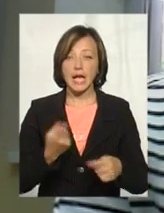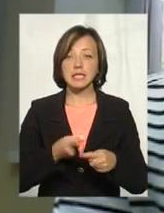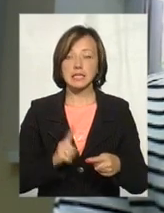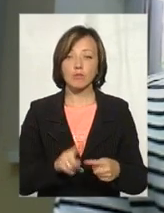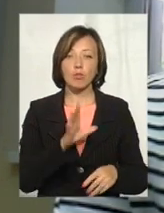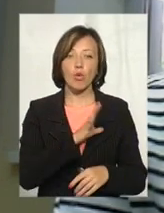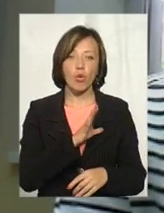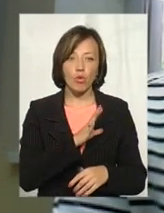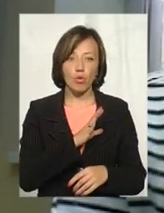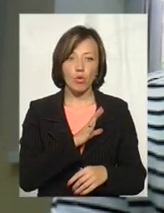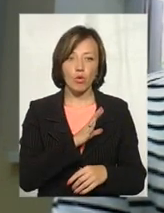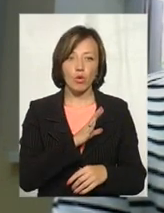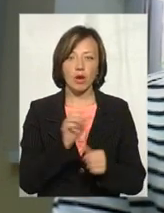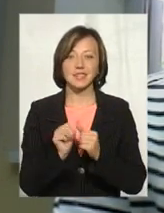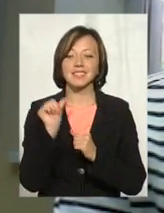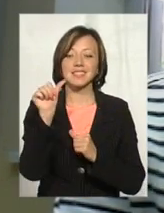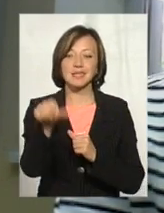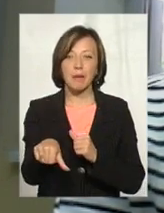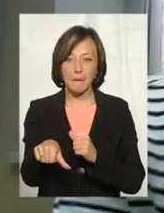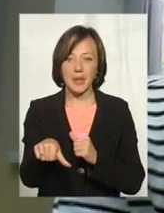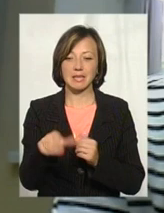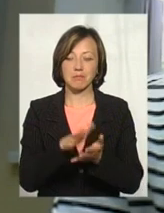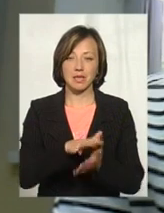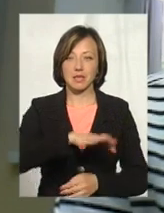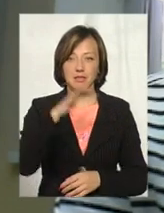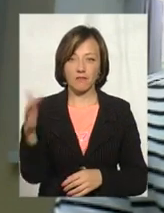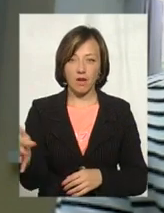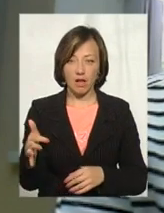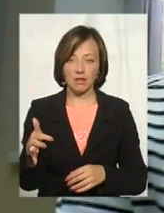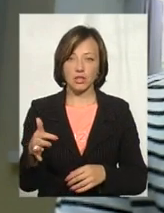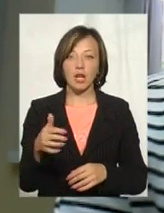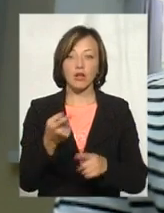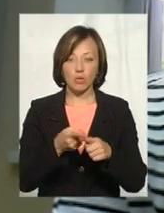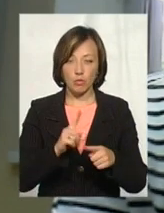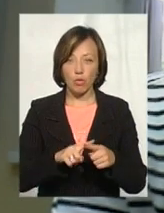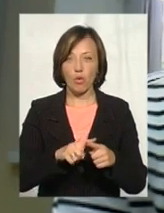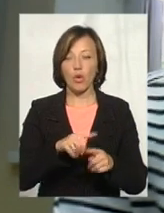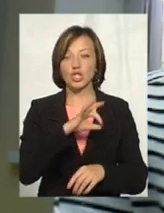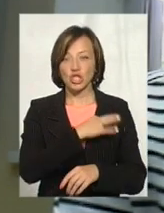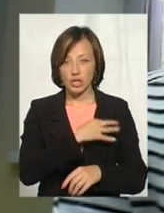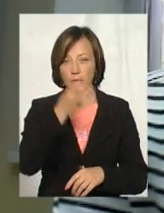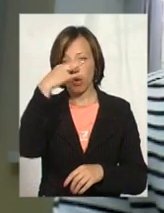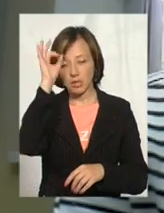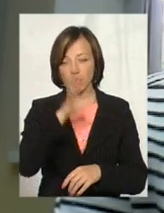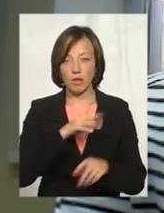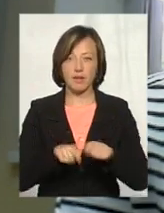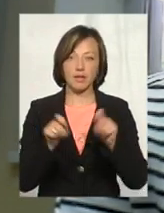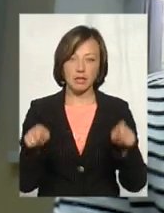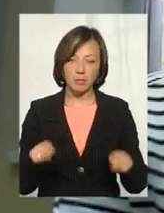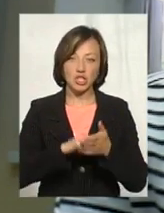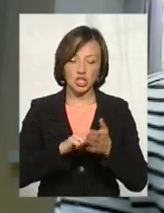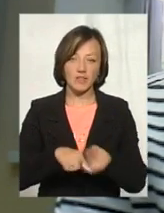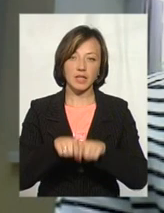було в декількох партах за мережами сміття, обгалиш. Тому поліцейських і спільчиків будуть підставити перелати кримінальне провадження за